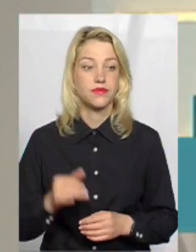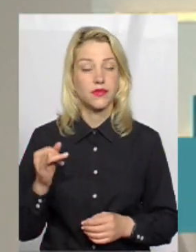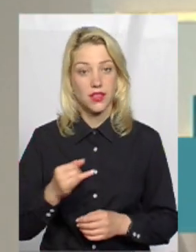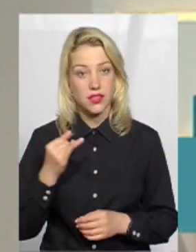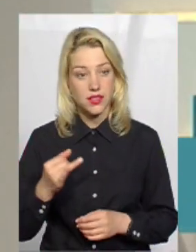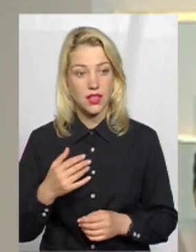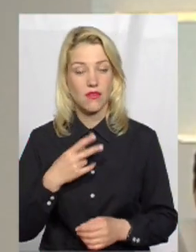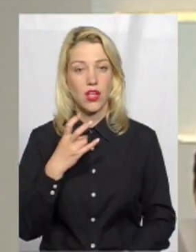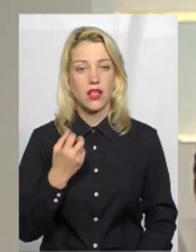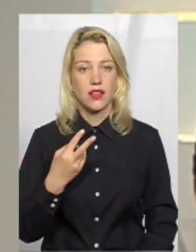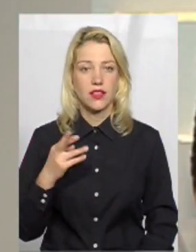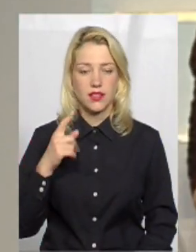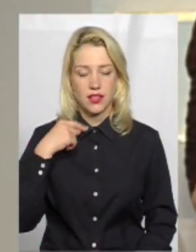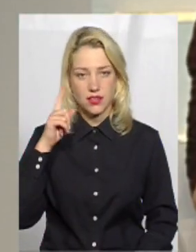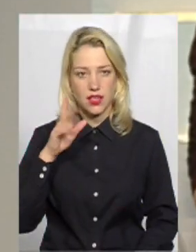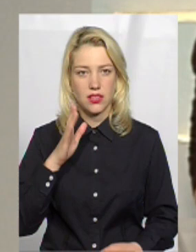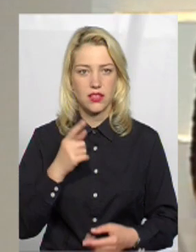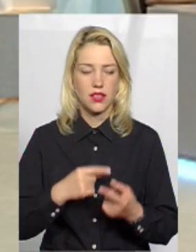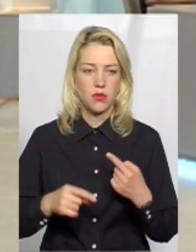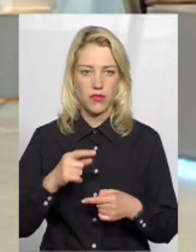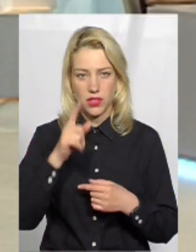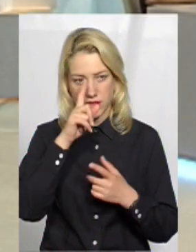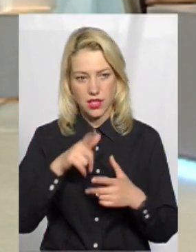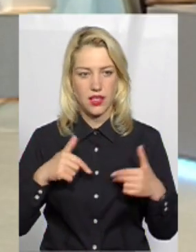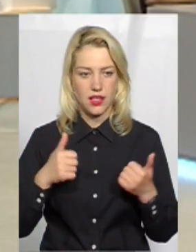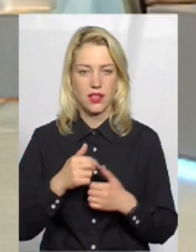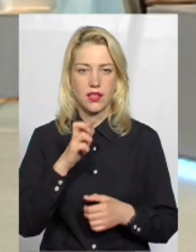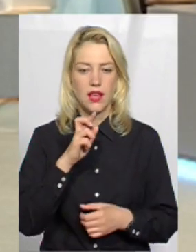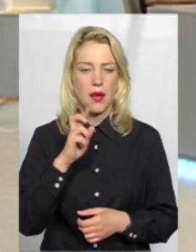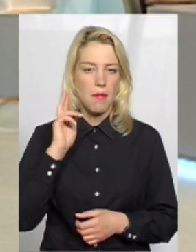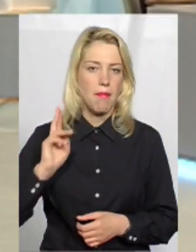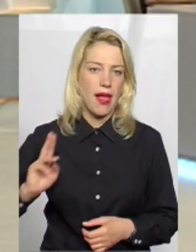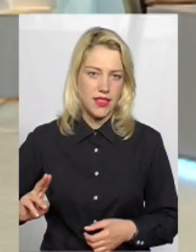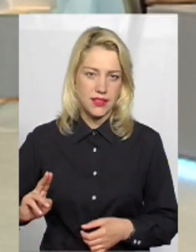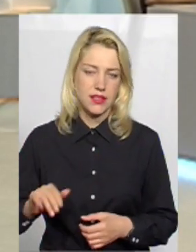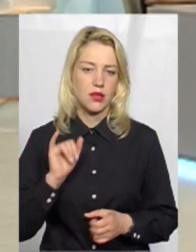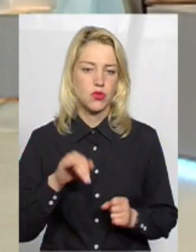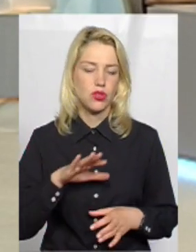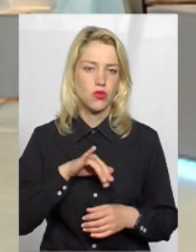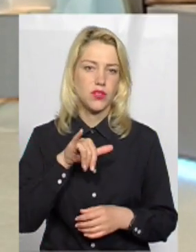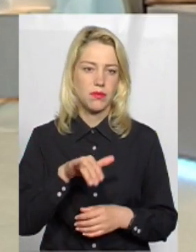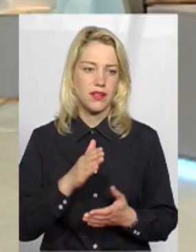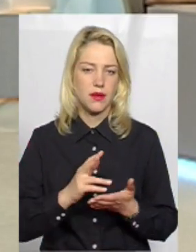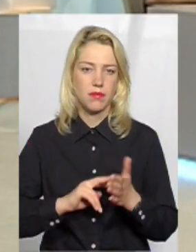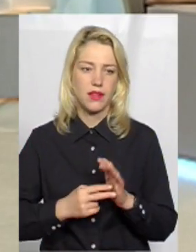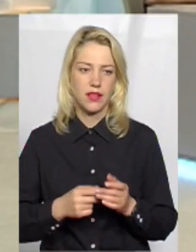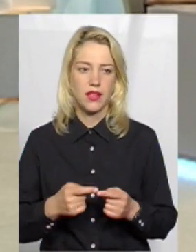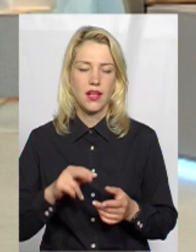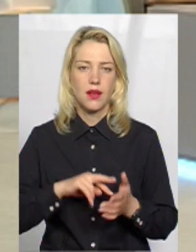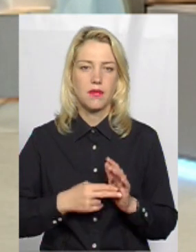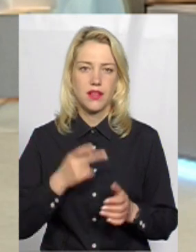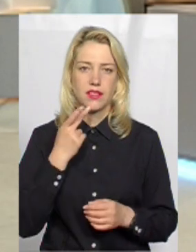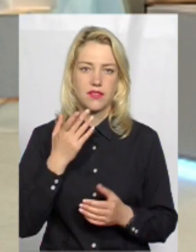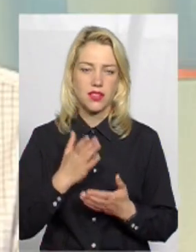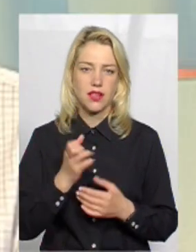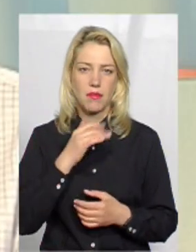Цікаво. Надію, я знаю, тільки повернулася із країн Балтії, але можливо, у тебе є плани на майбутнє? Ну, планів завжди